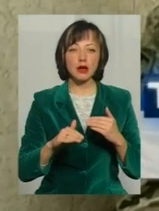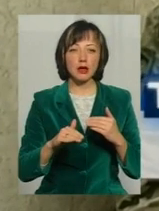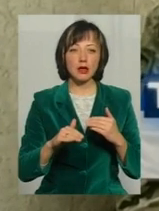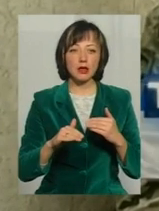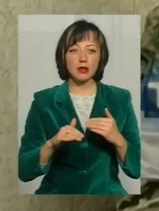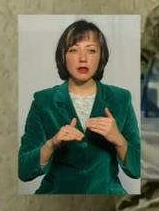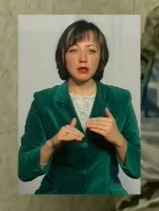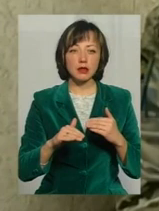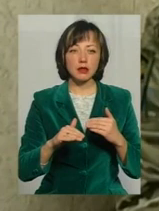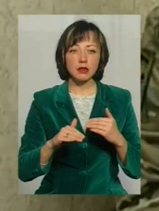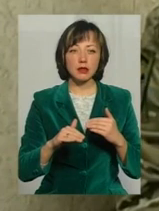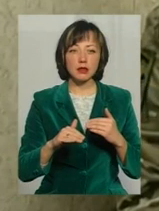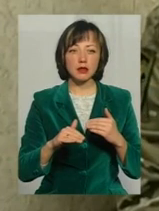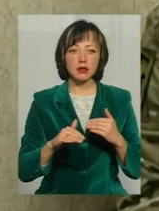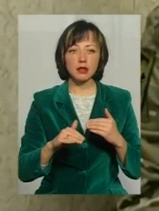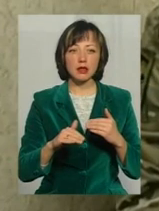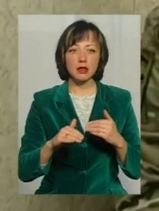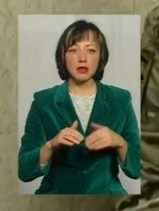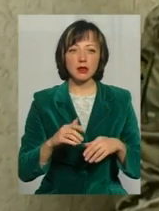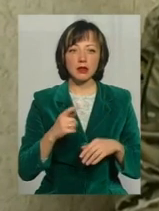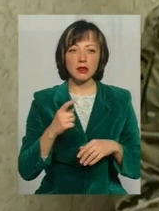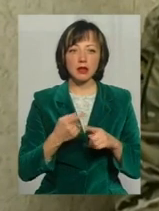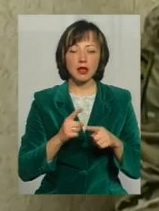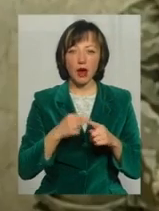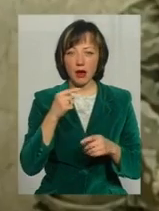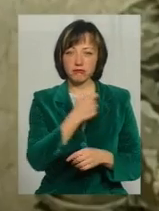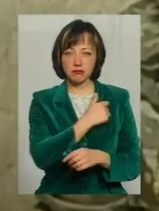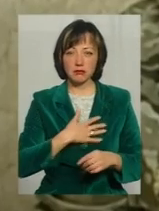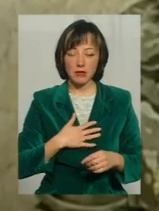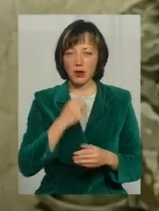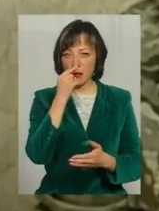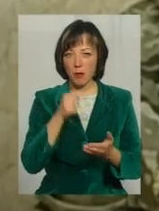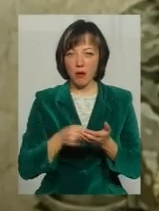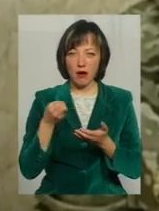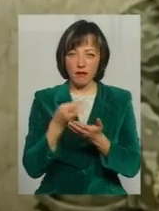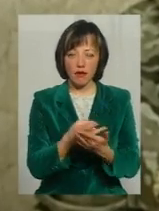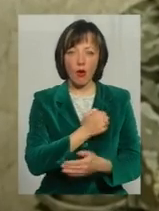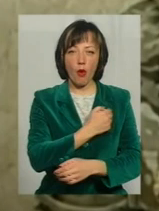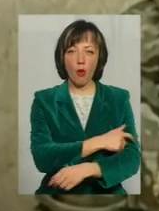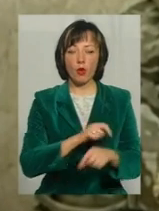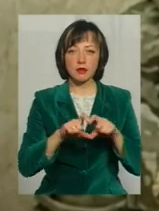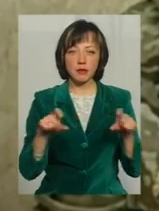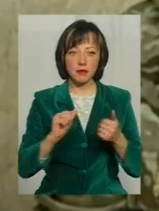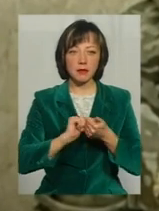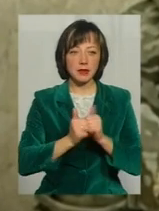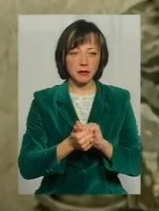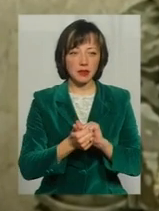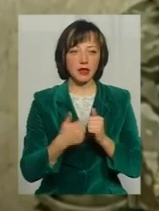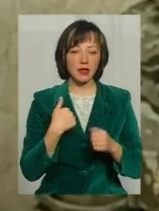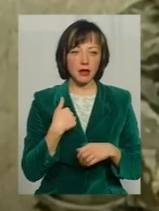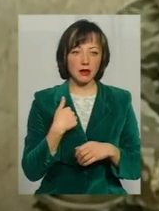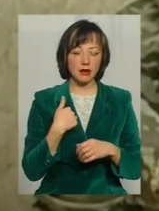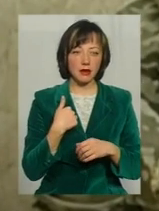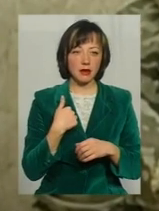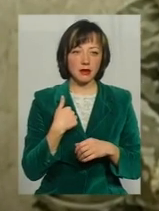120 калібром І я попав в госпіталь Якраз в пересменку я уходив